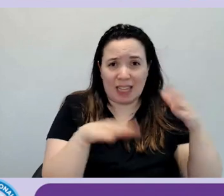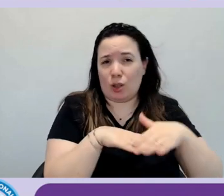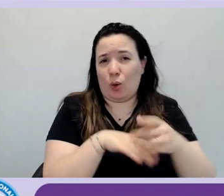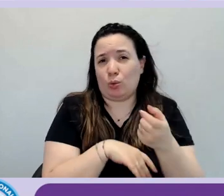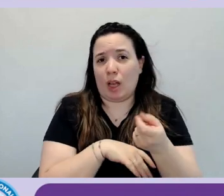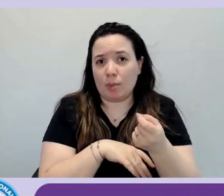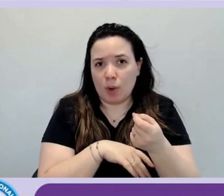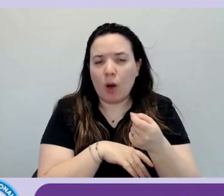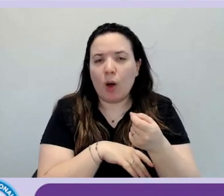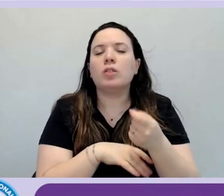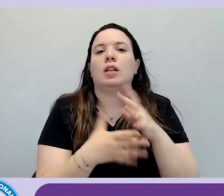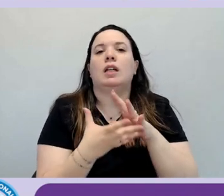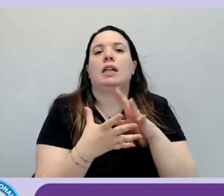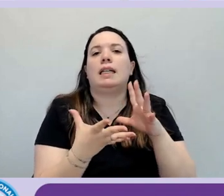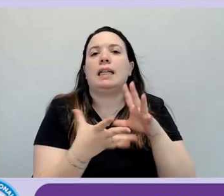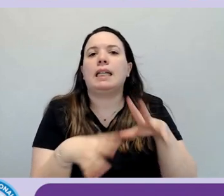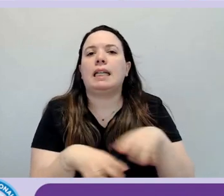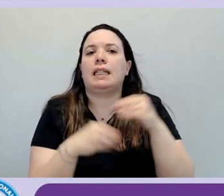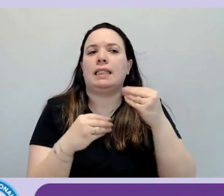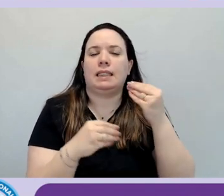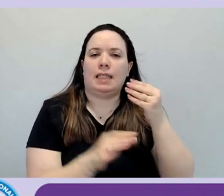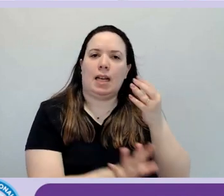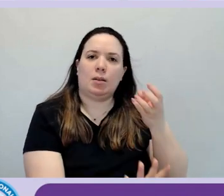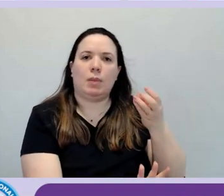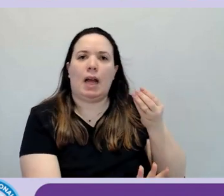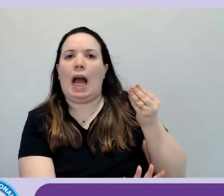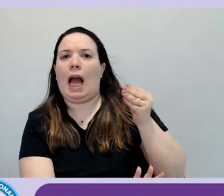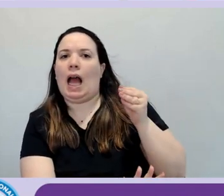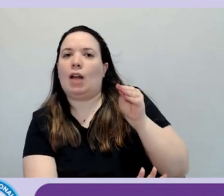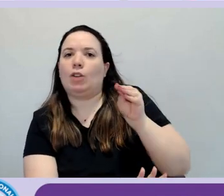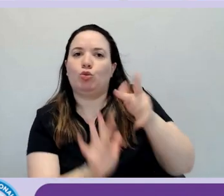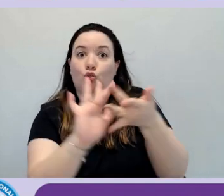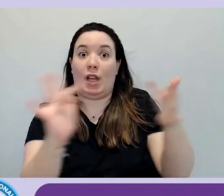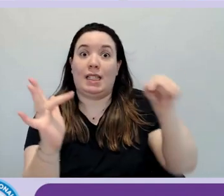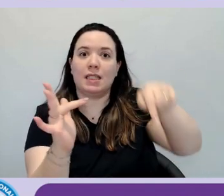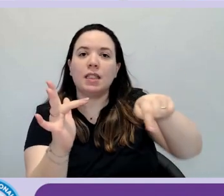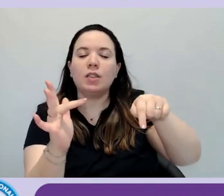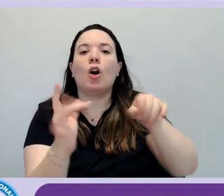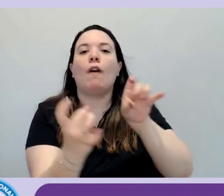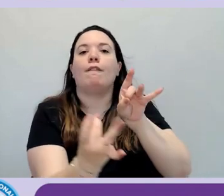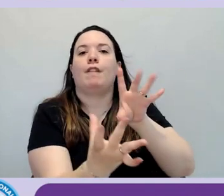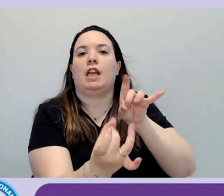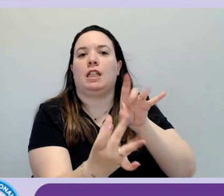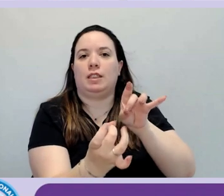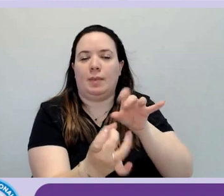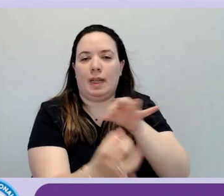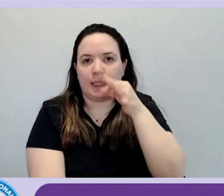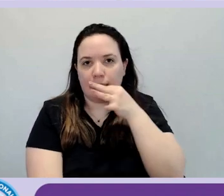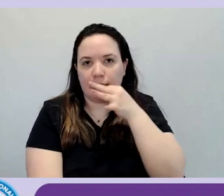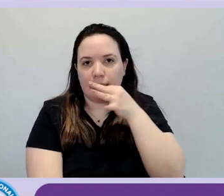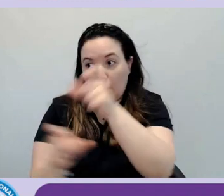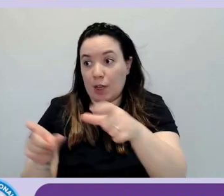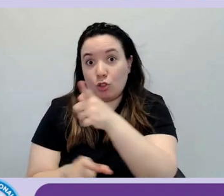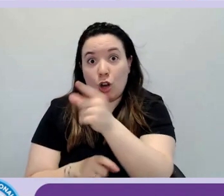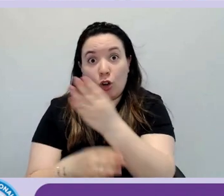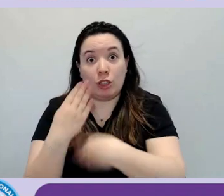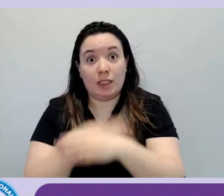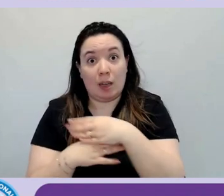è il meccanismo di feedback, ossia una modalità di contatto per cui le persone con disabilità che trovano problemi di accessibilità